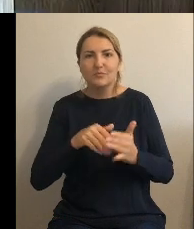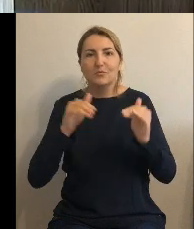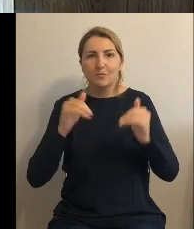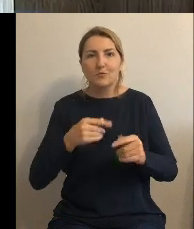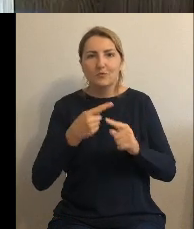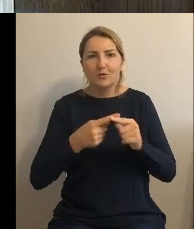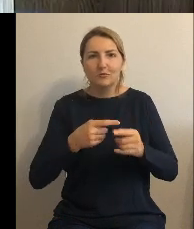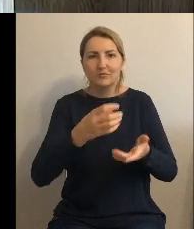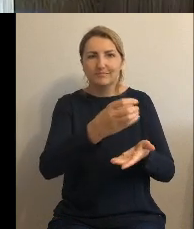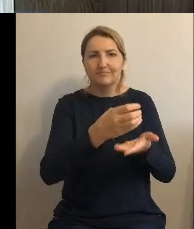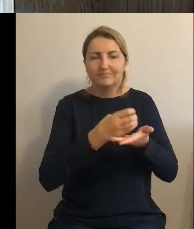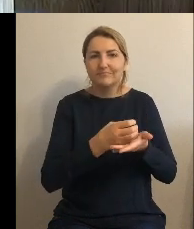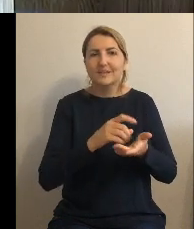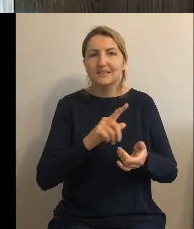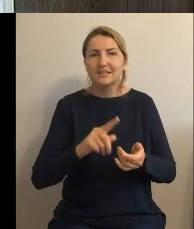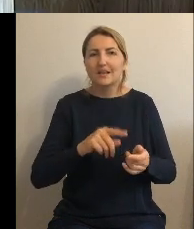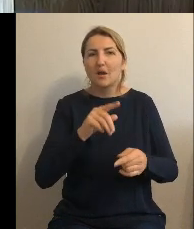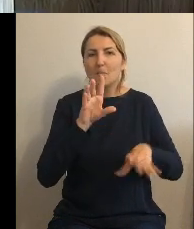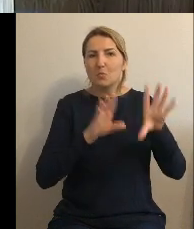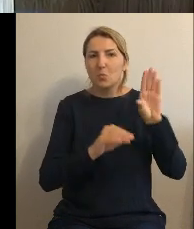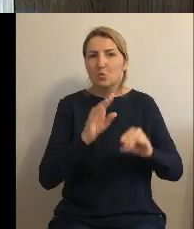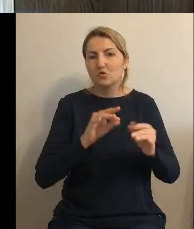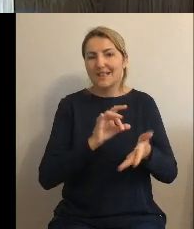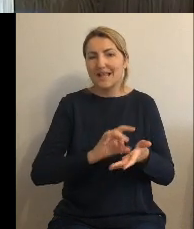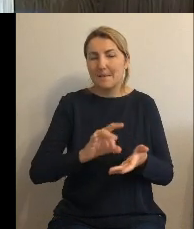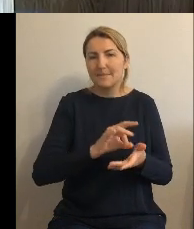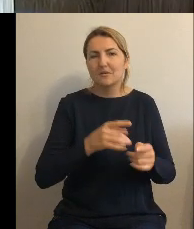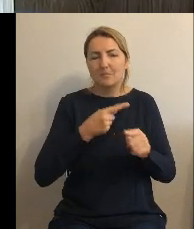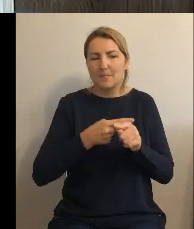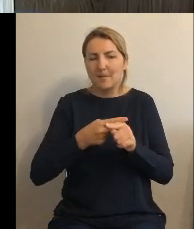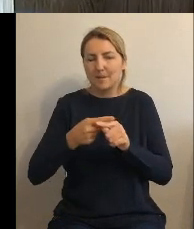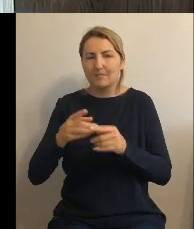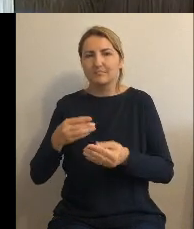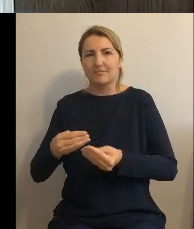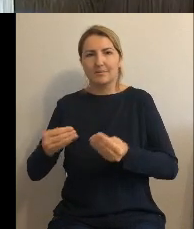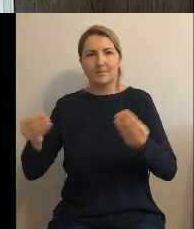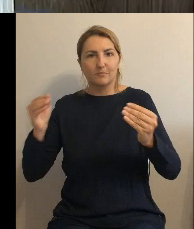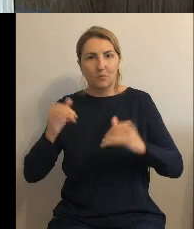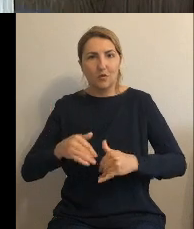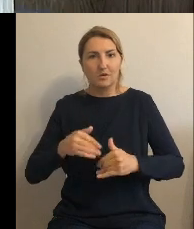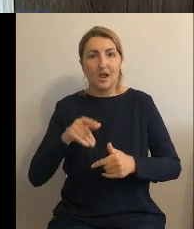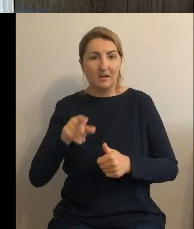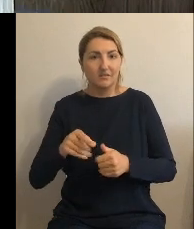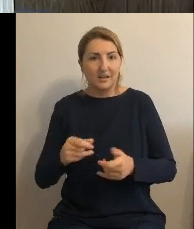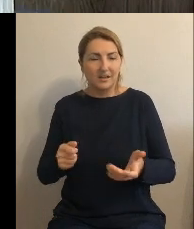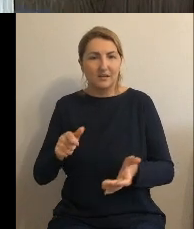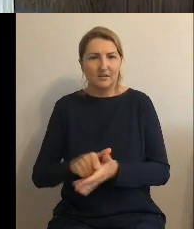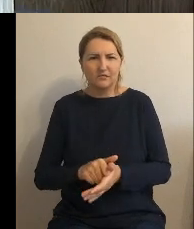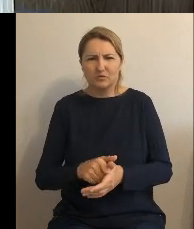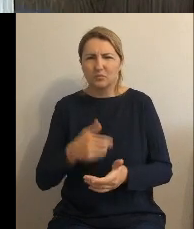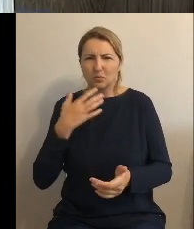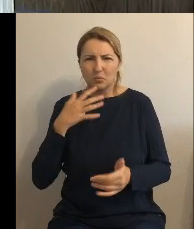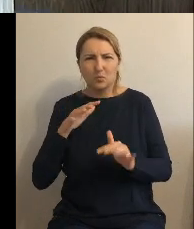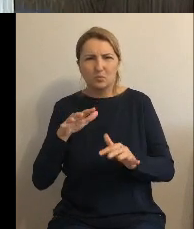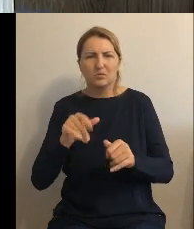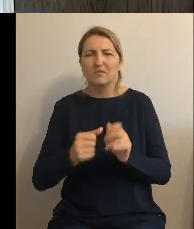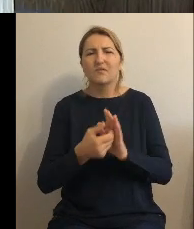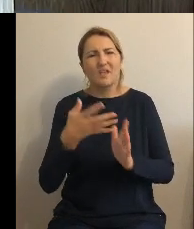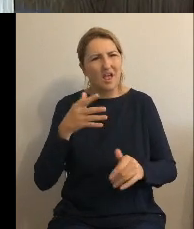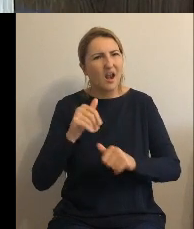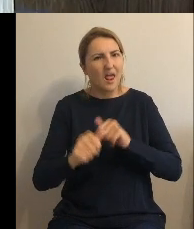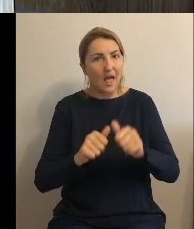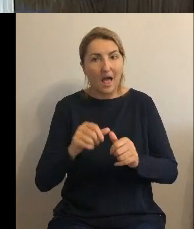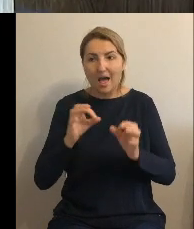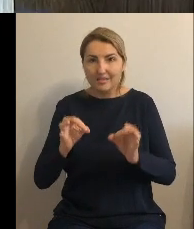pomalutku etapami to realizować. Z racji tego, że inwestycja jest ogromna, trwałoby to wiele lat, a teraz pojawiła się szansa, żebyśmy to zrobili